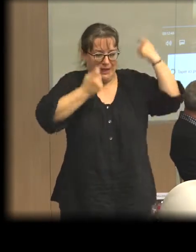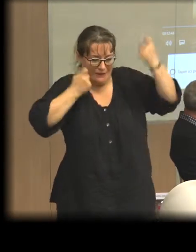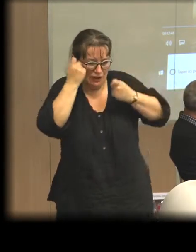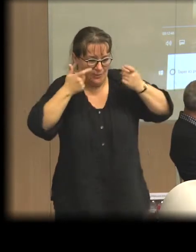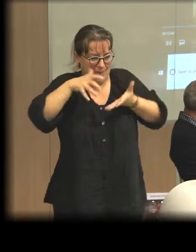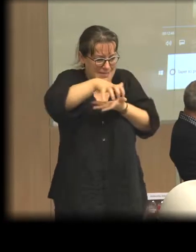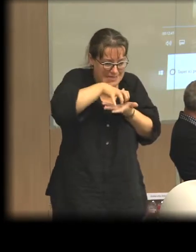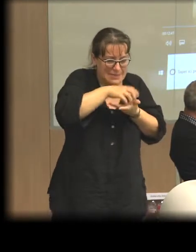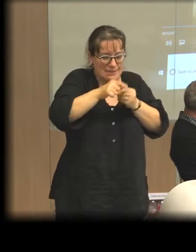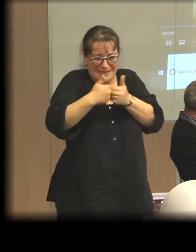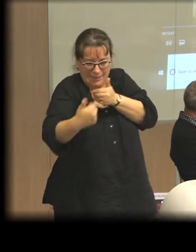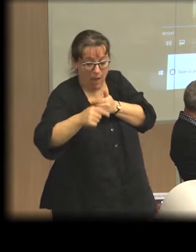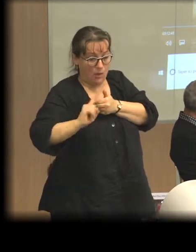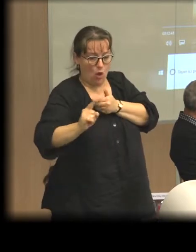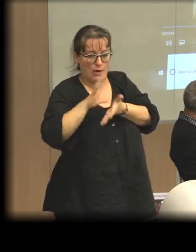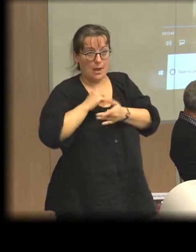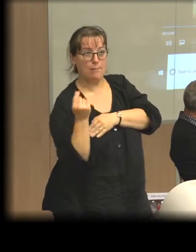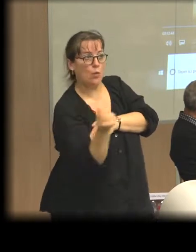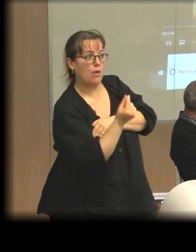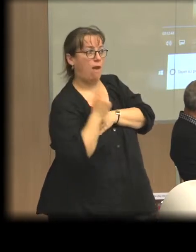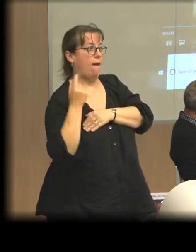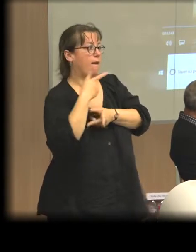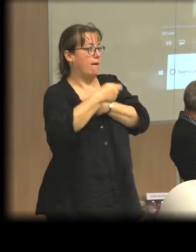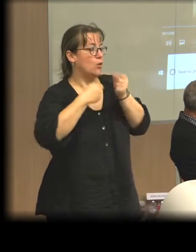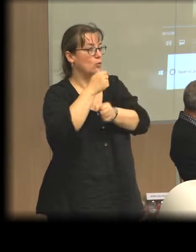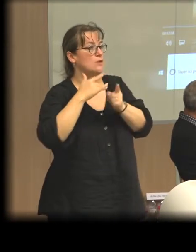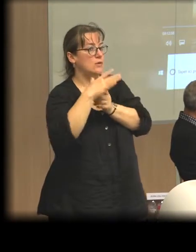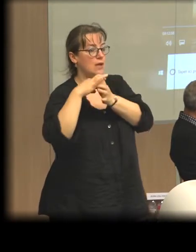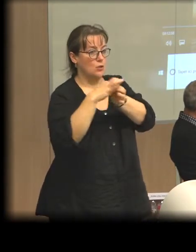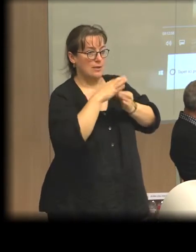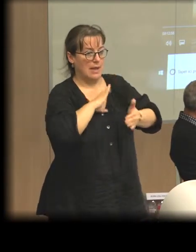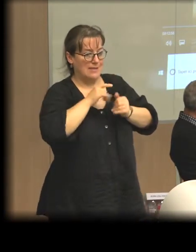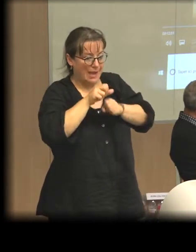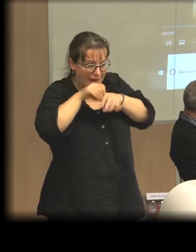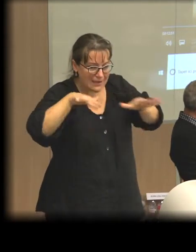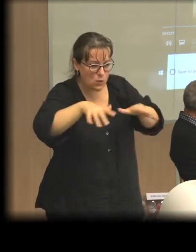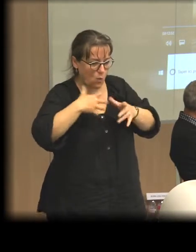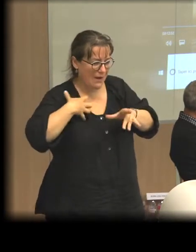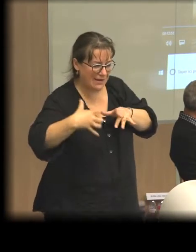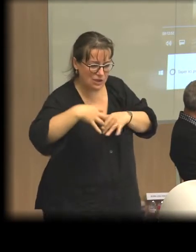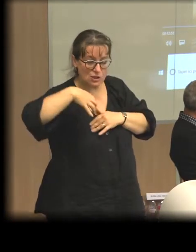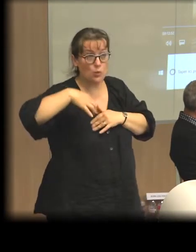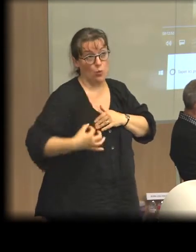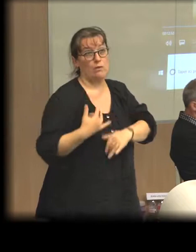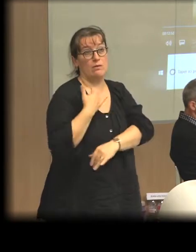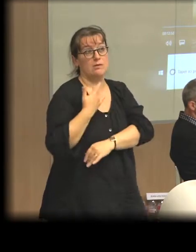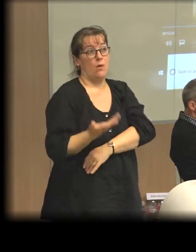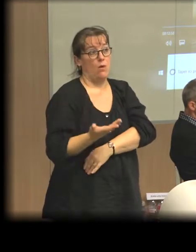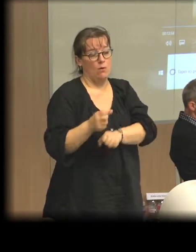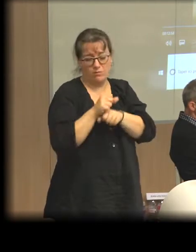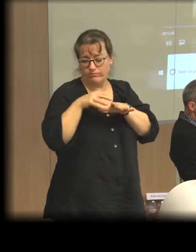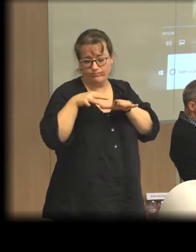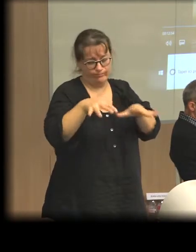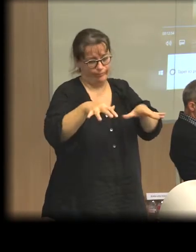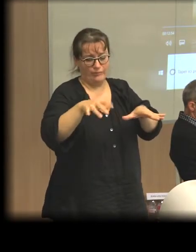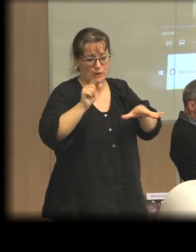'une action publique en faveur de l'économie sociale et solidaire et qui permet véritablement d'intégrer les